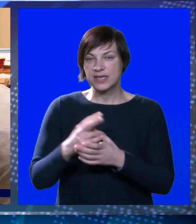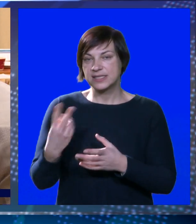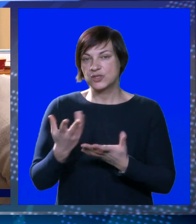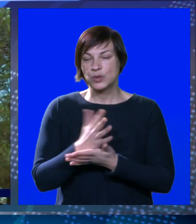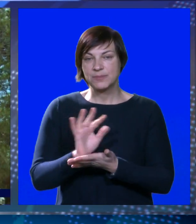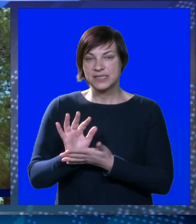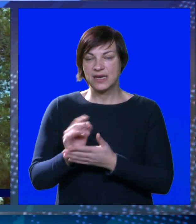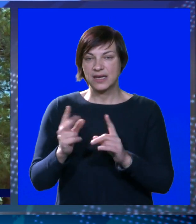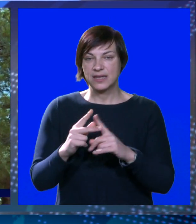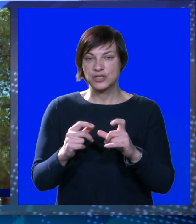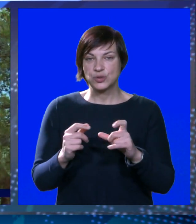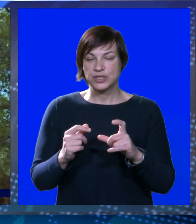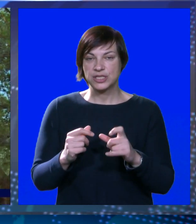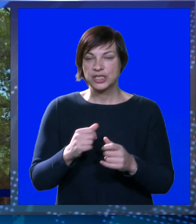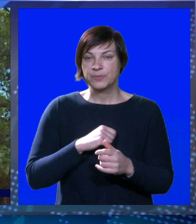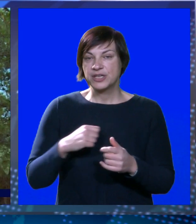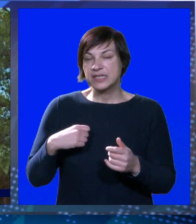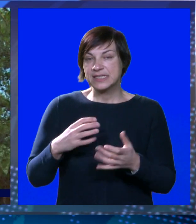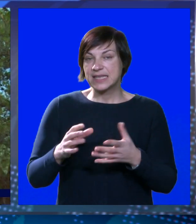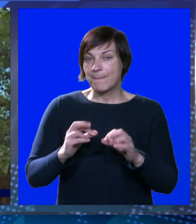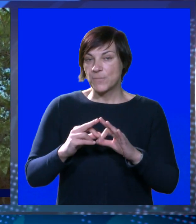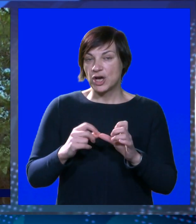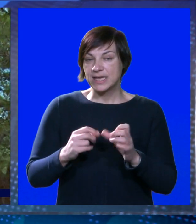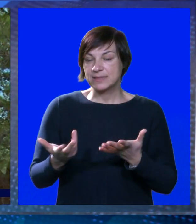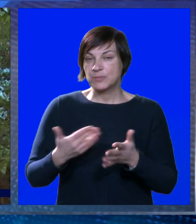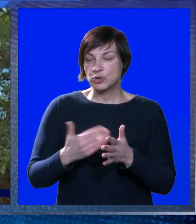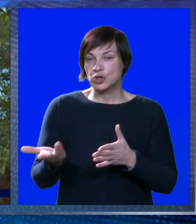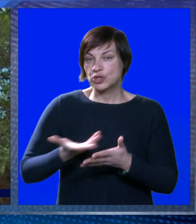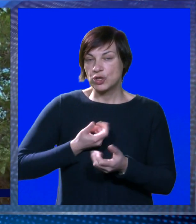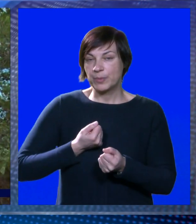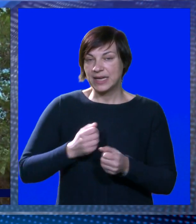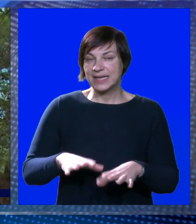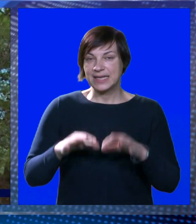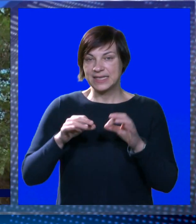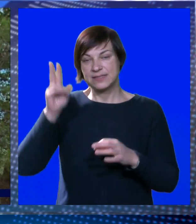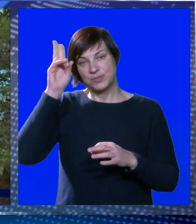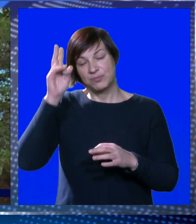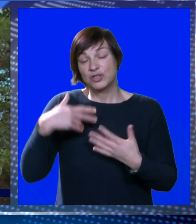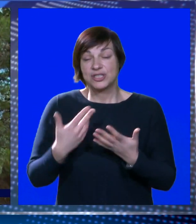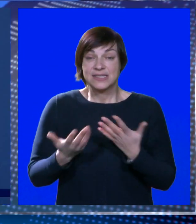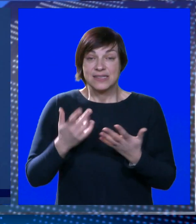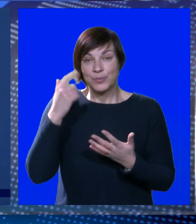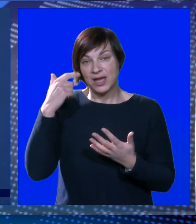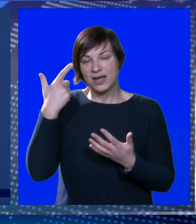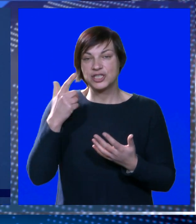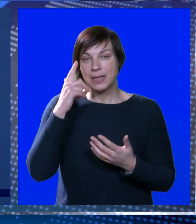s drugim strankama, Đurićić bio samo, a se iz rukava pomoću kojeg su dobili izbore u Gružu može se samo nagađati. Podsjetimo,